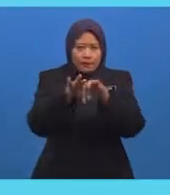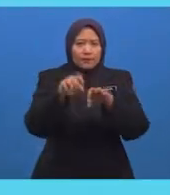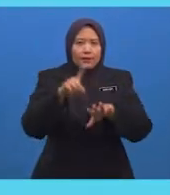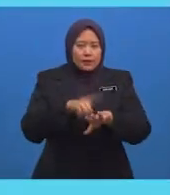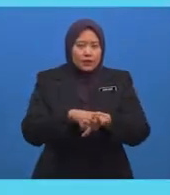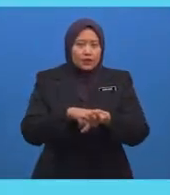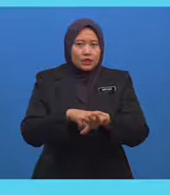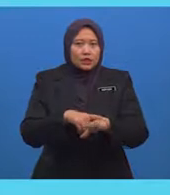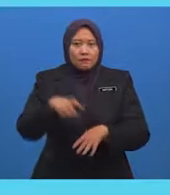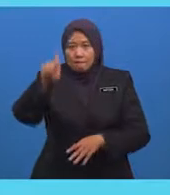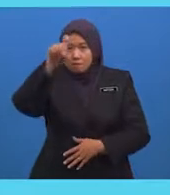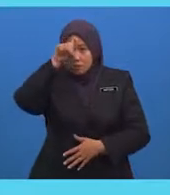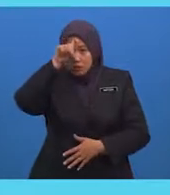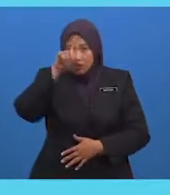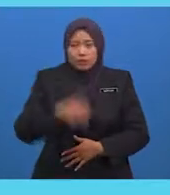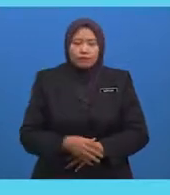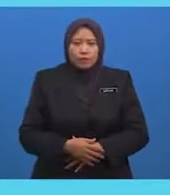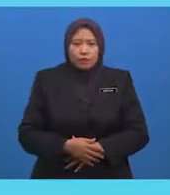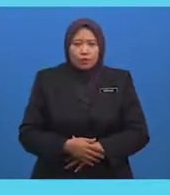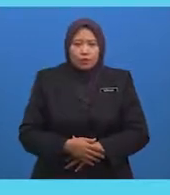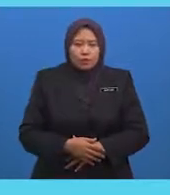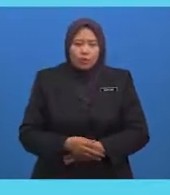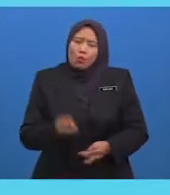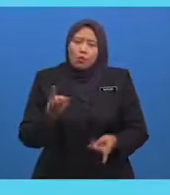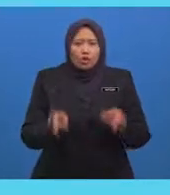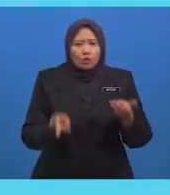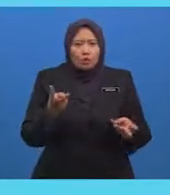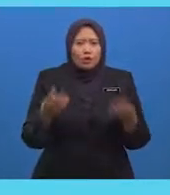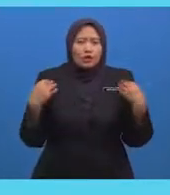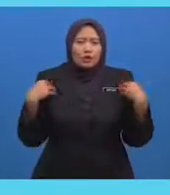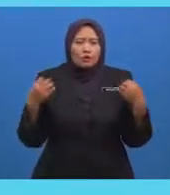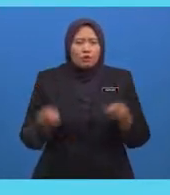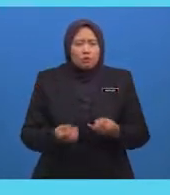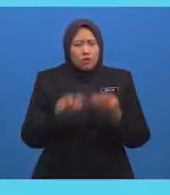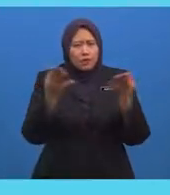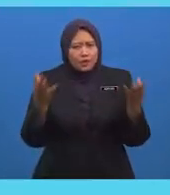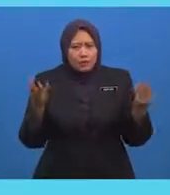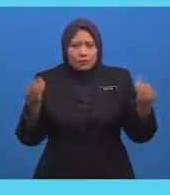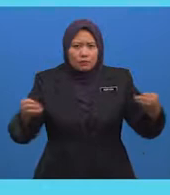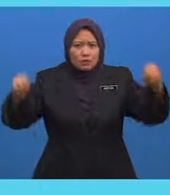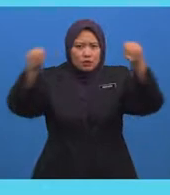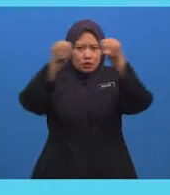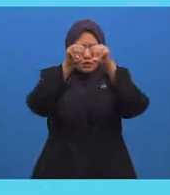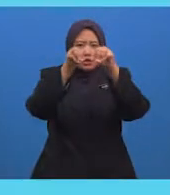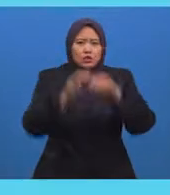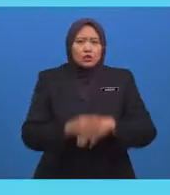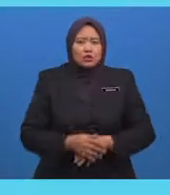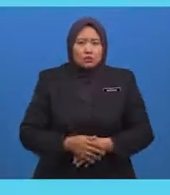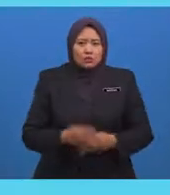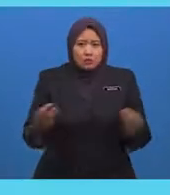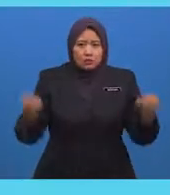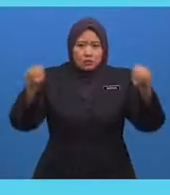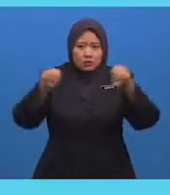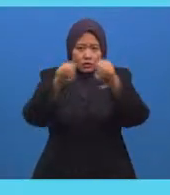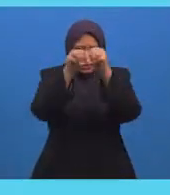Walaupun terdapat banyak masjid didirikan Pendidikan yang diberikan di institusi ini Yang